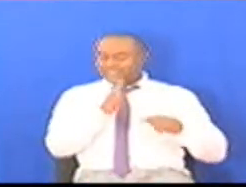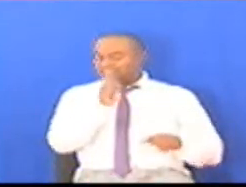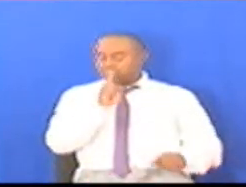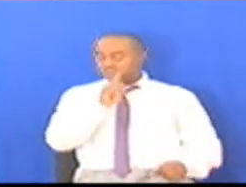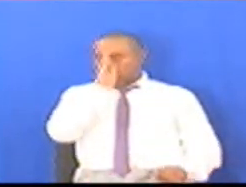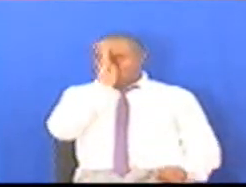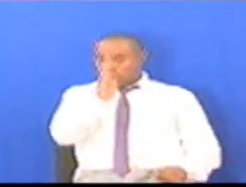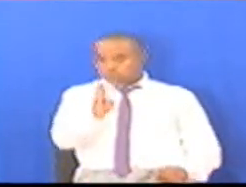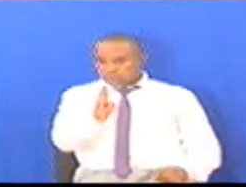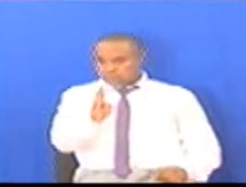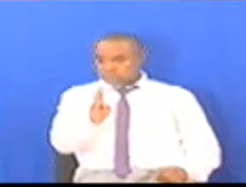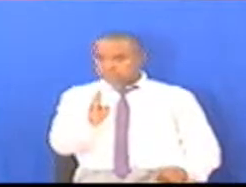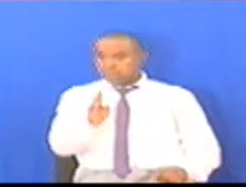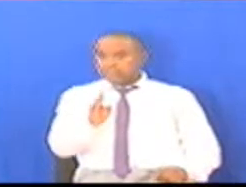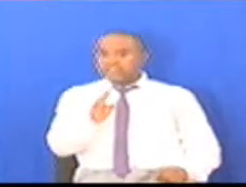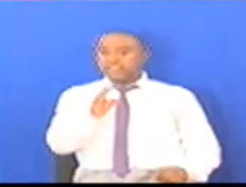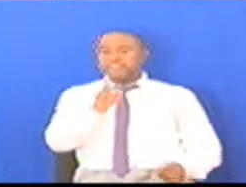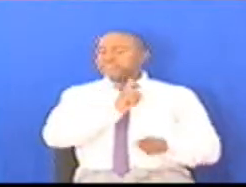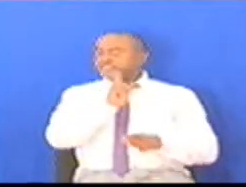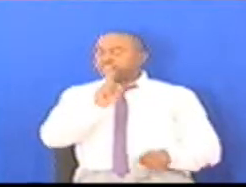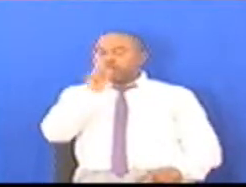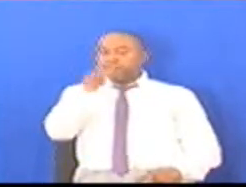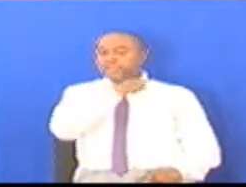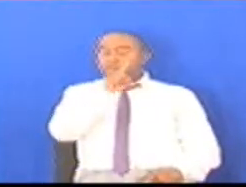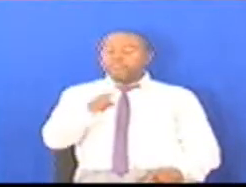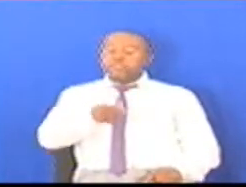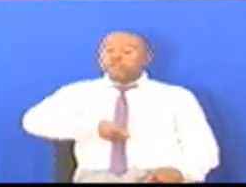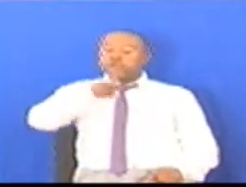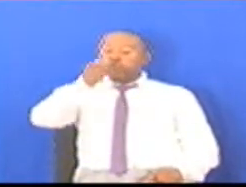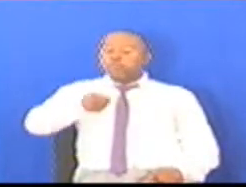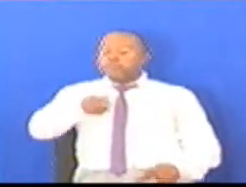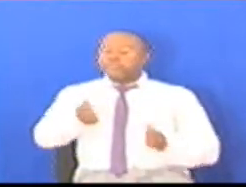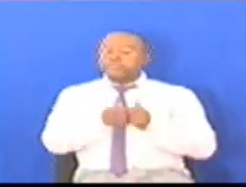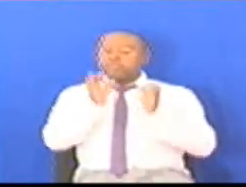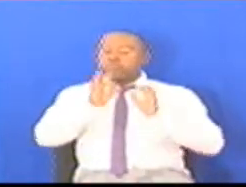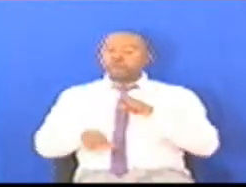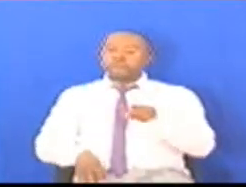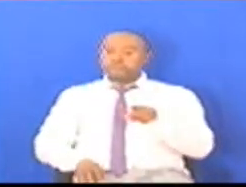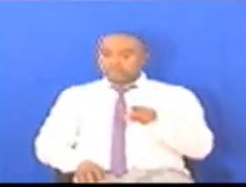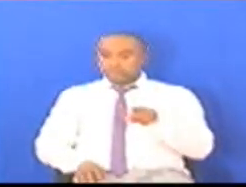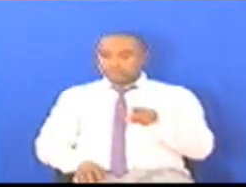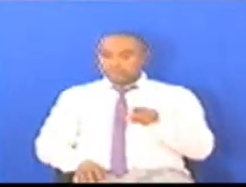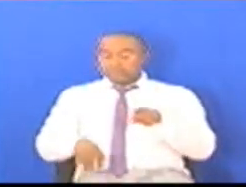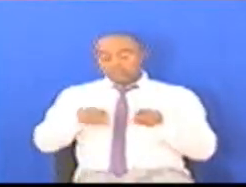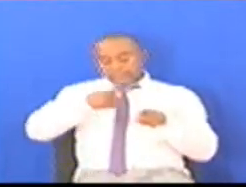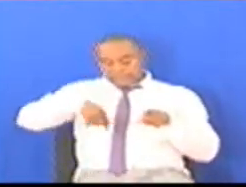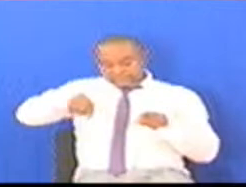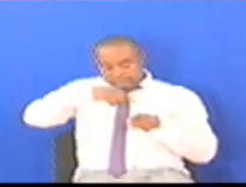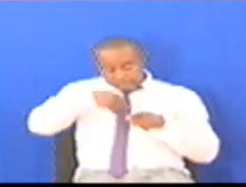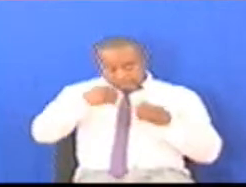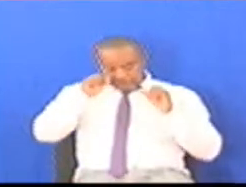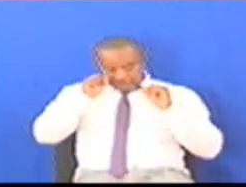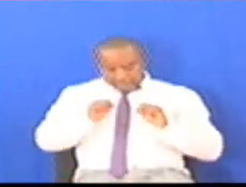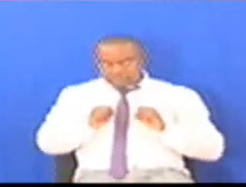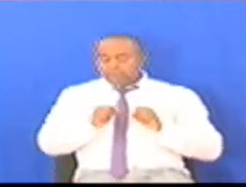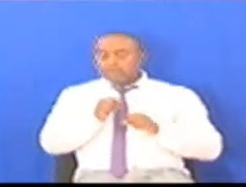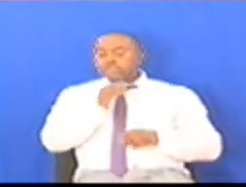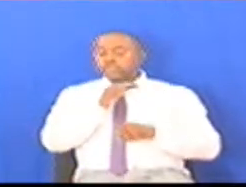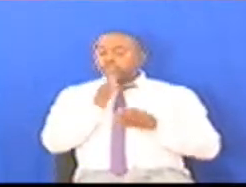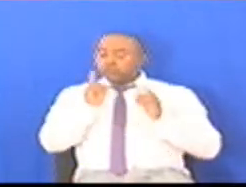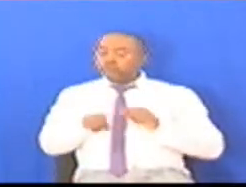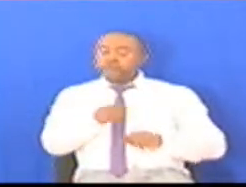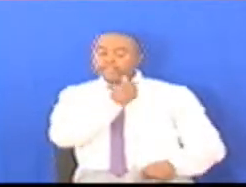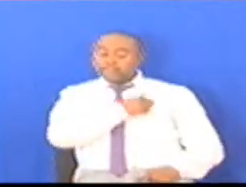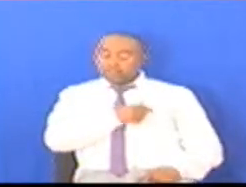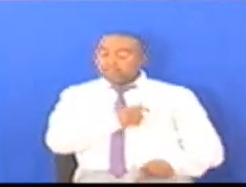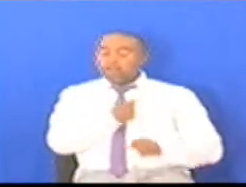Na siyo dhambi kupongeza jambo zuri Ambalo ni mifanyika Tujenge tujenge tabia Ya